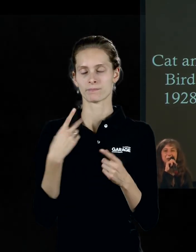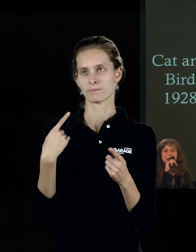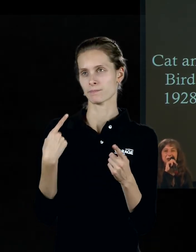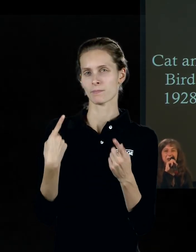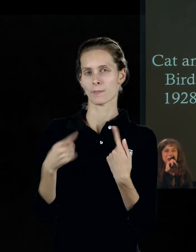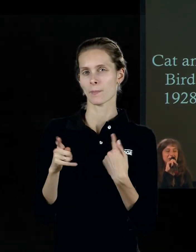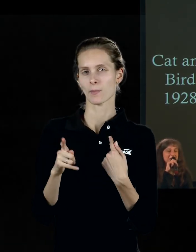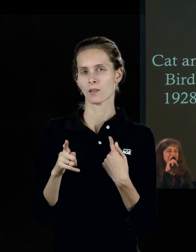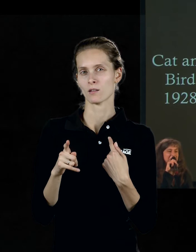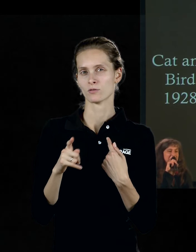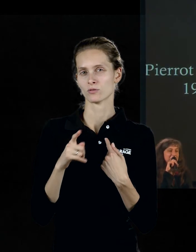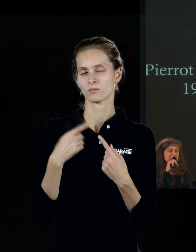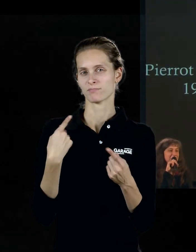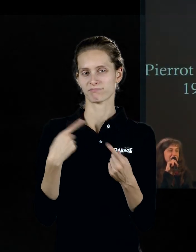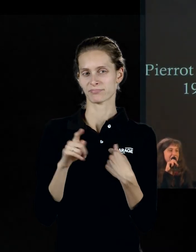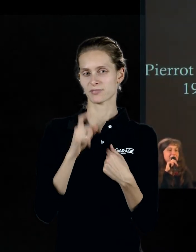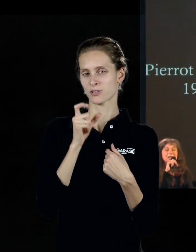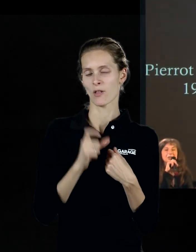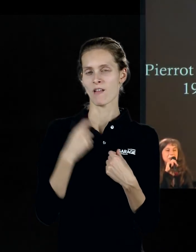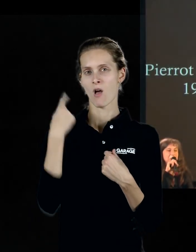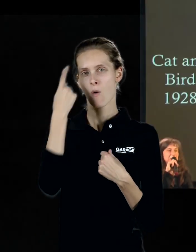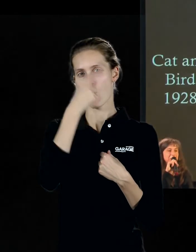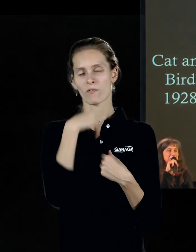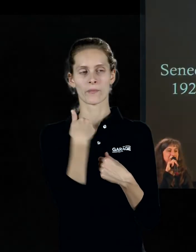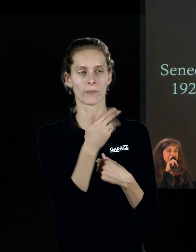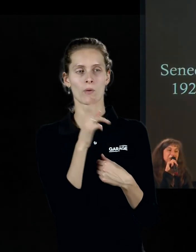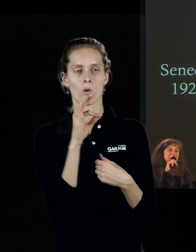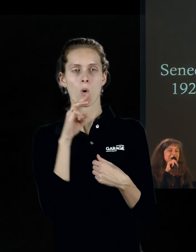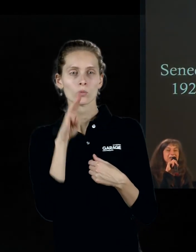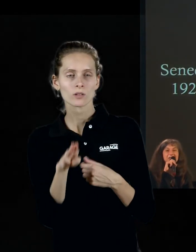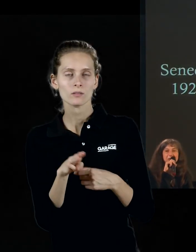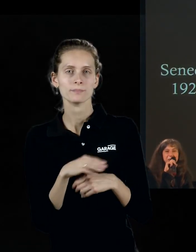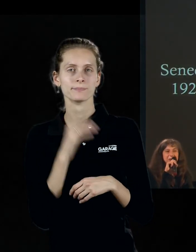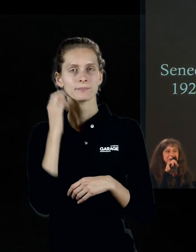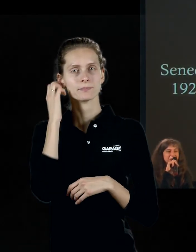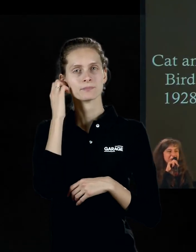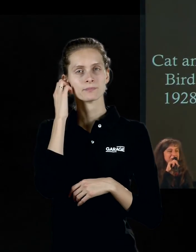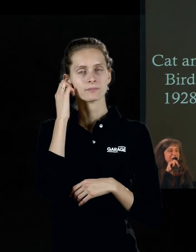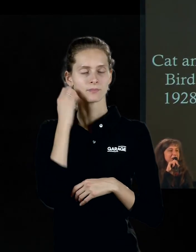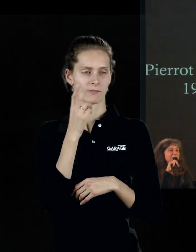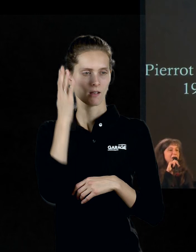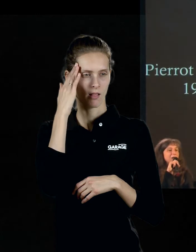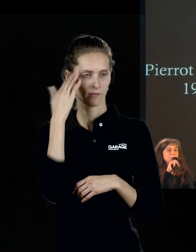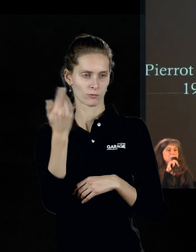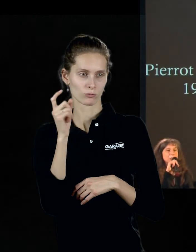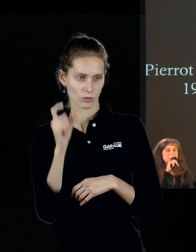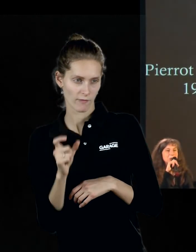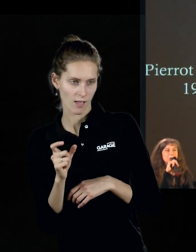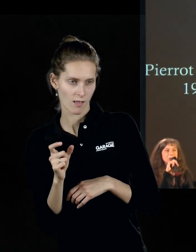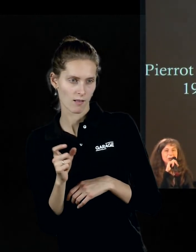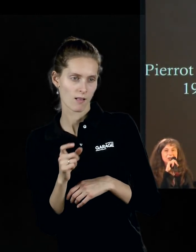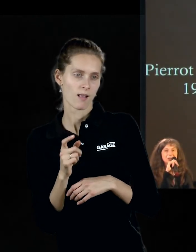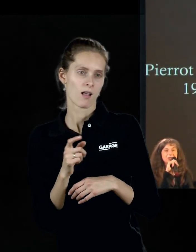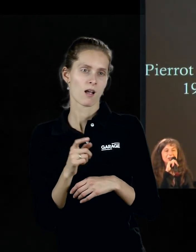мало отличимая от человека голова кота, если это вообще голова человека. Лунный